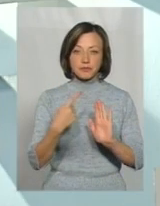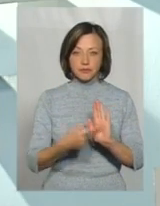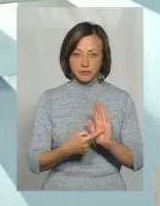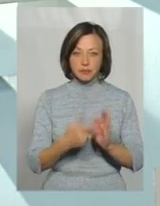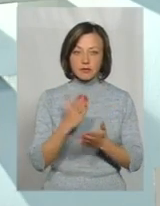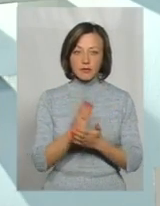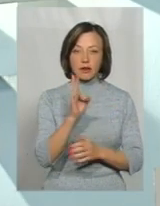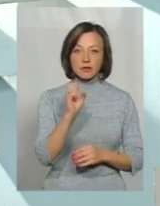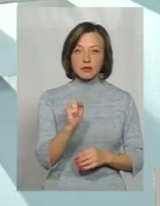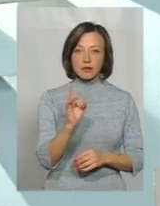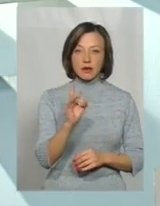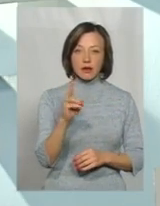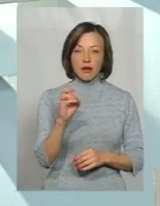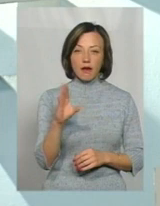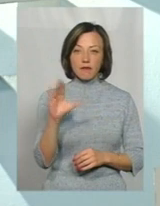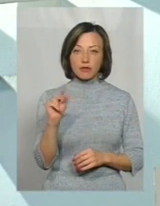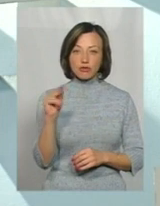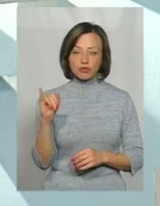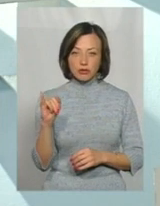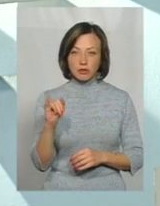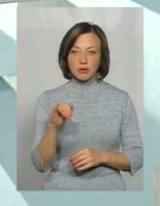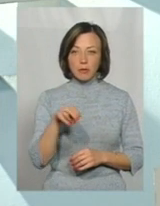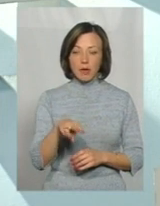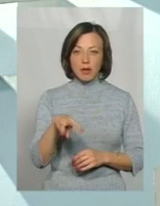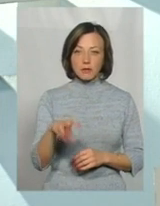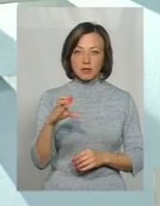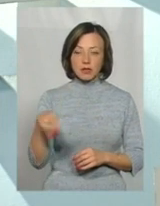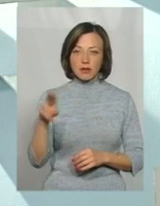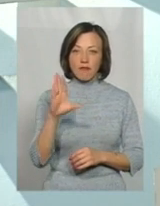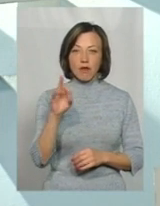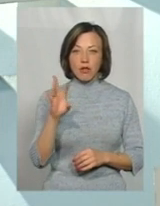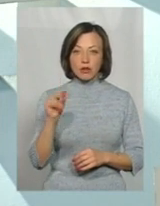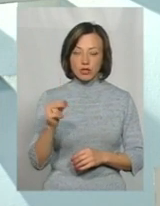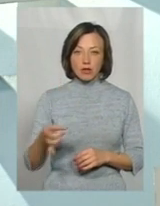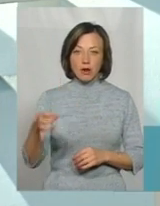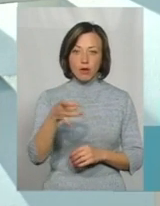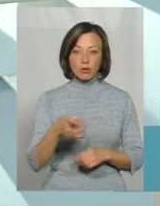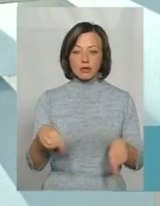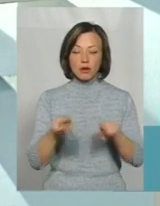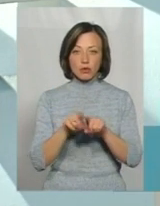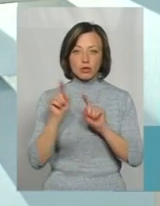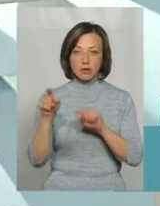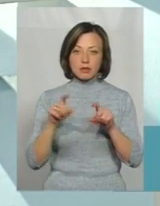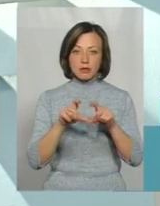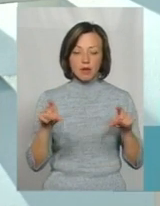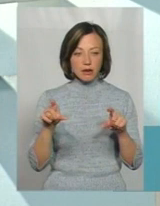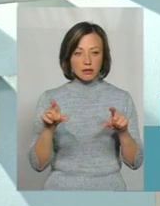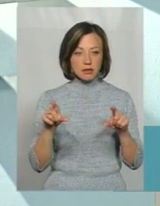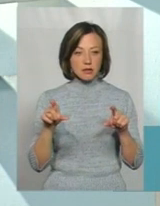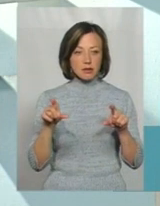в Наркевичському центрі первинної медико-санітарної допомоги Волочийського району. Там також заклад,